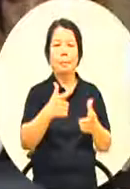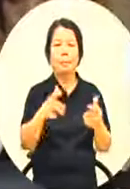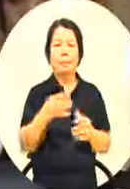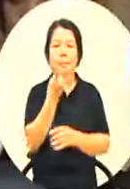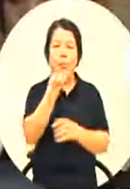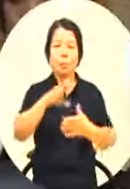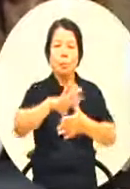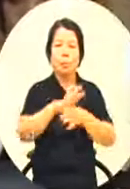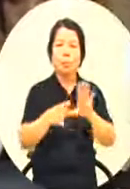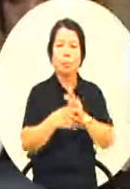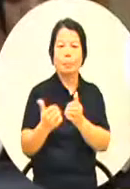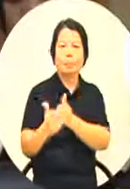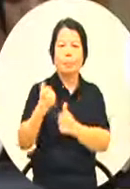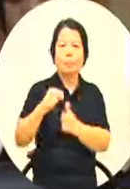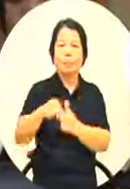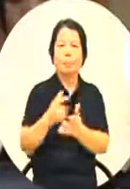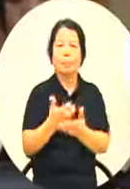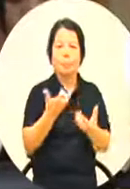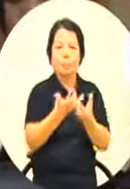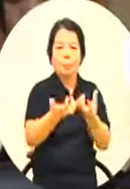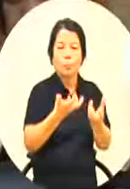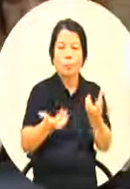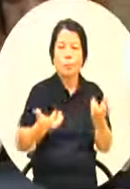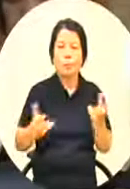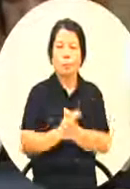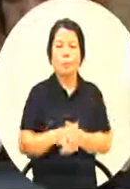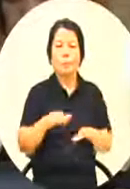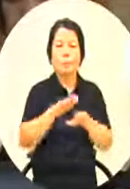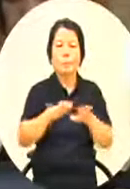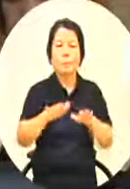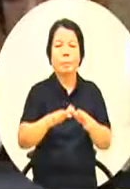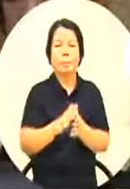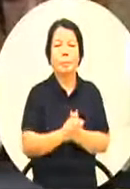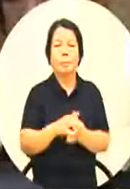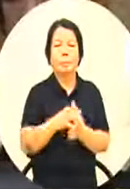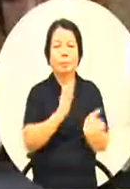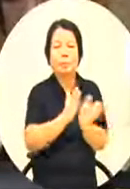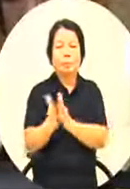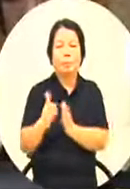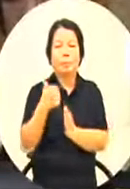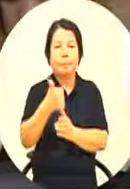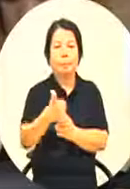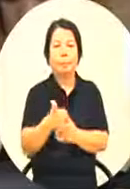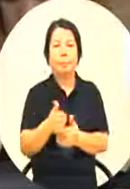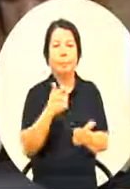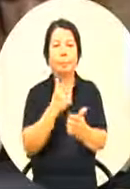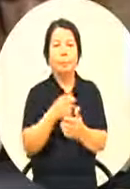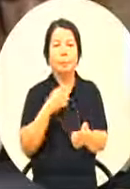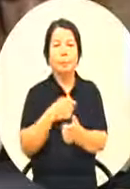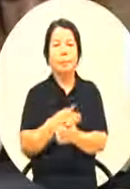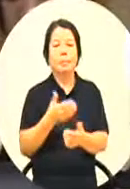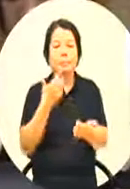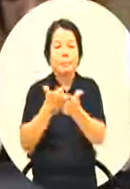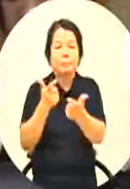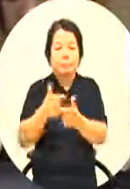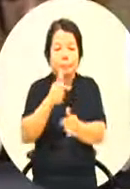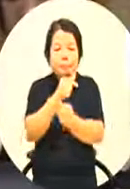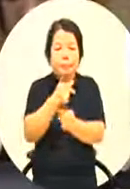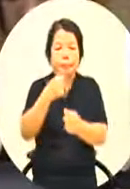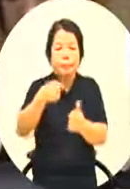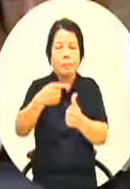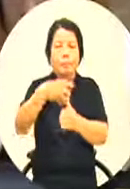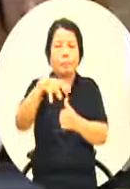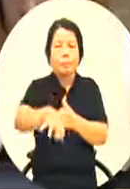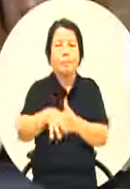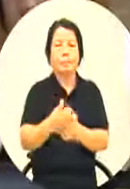竞赛这里呢我们有分配了一个很安排的有安排了一个很妥当的一个教室那这些是针